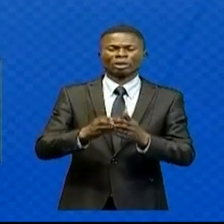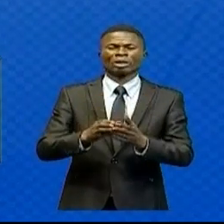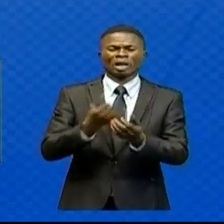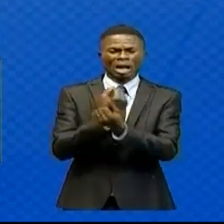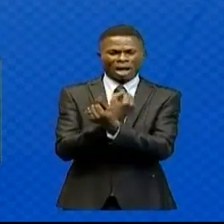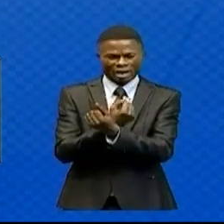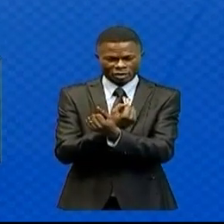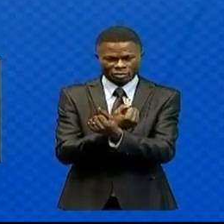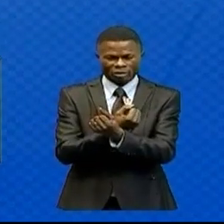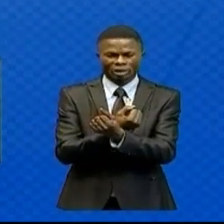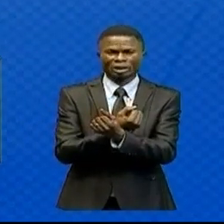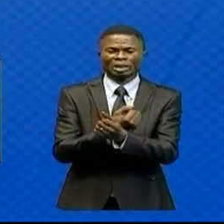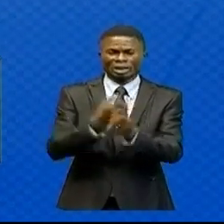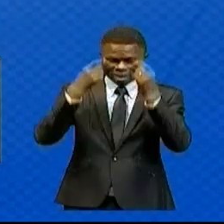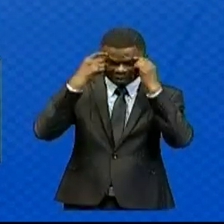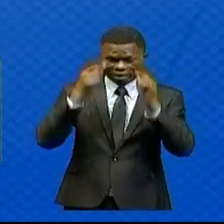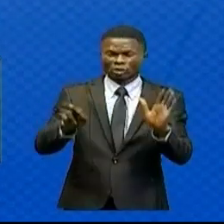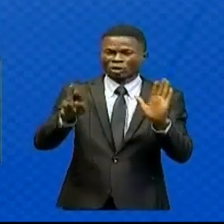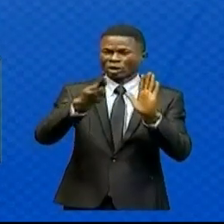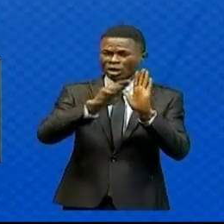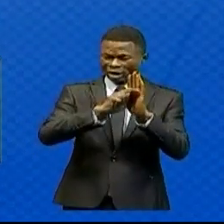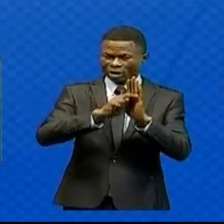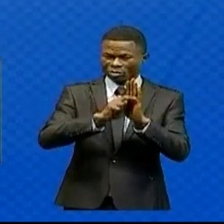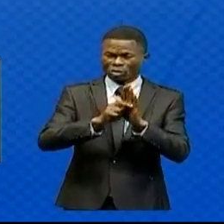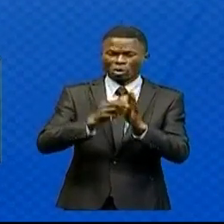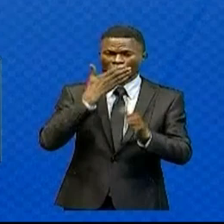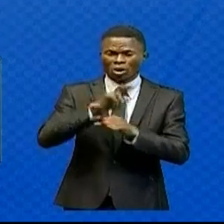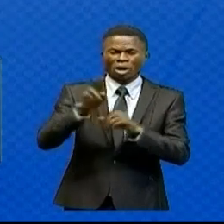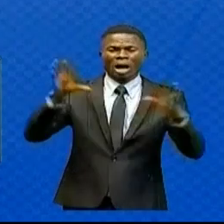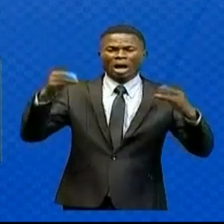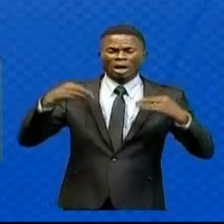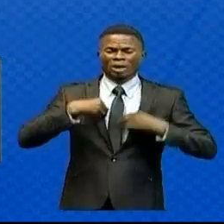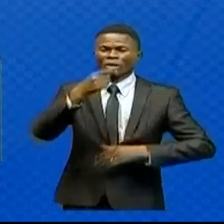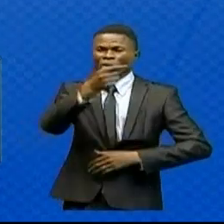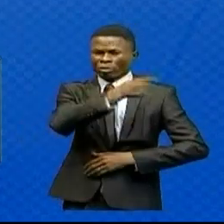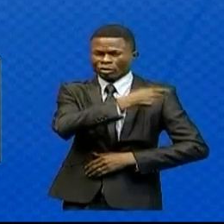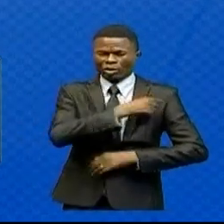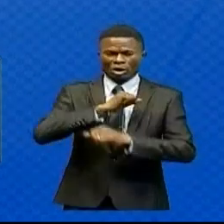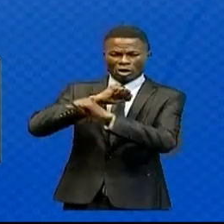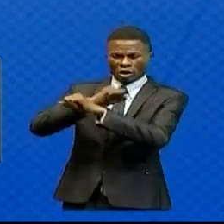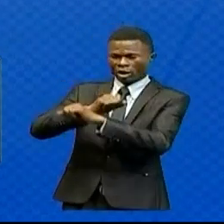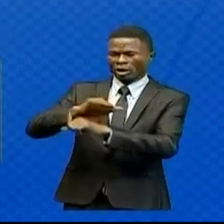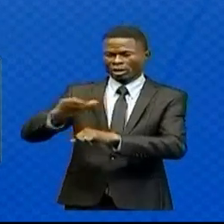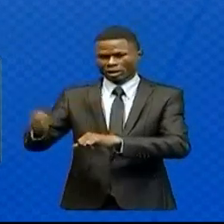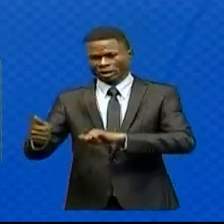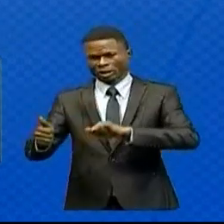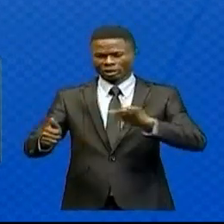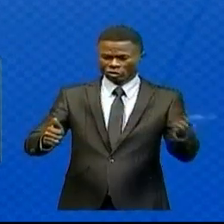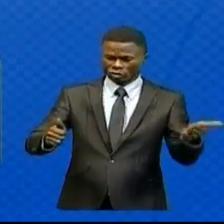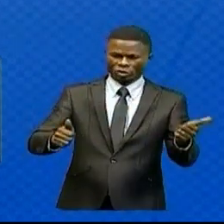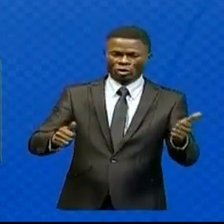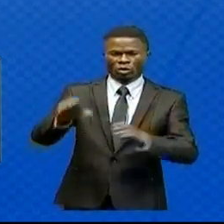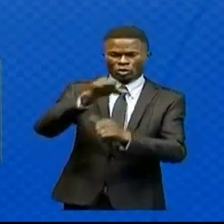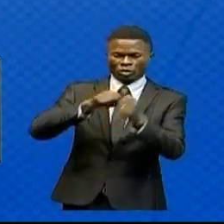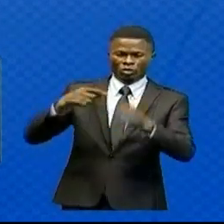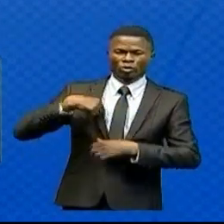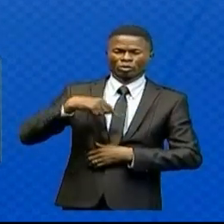scrupuleusement les mesures barrières et à se faire vacciner pour se protéger et protéger les autres.